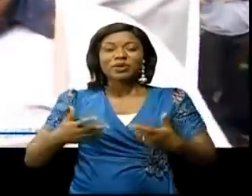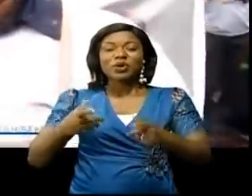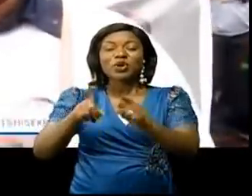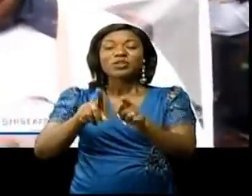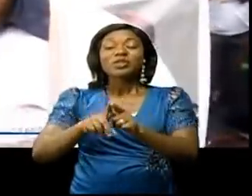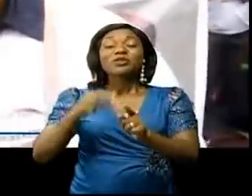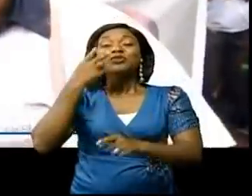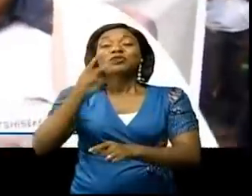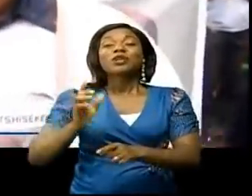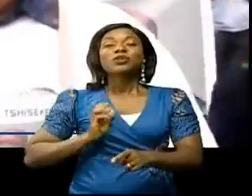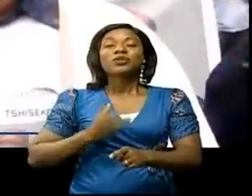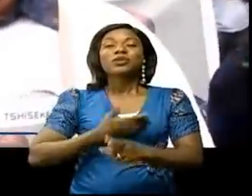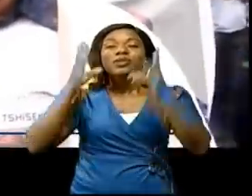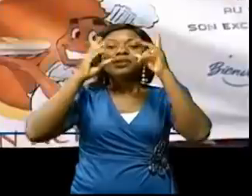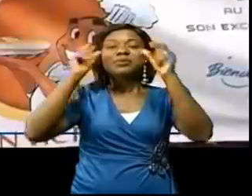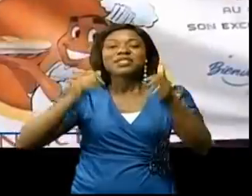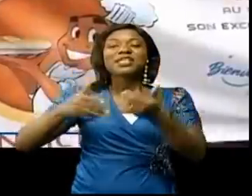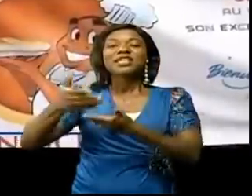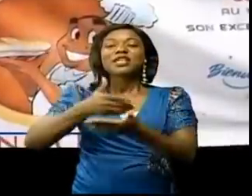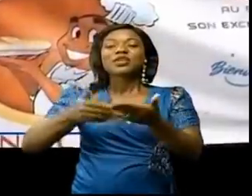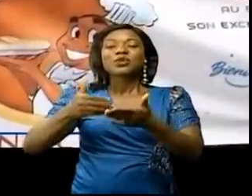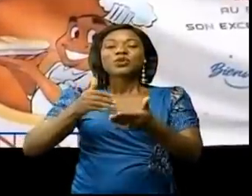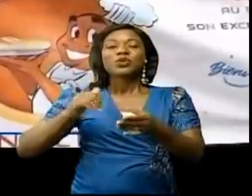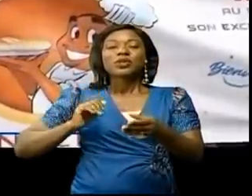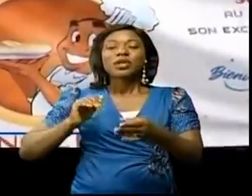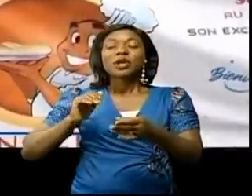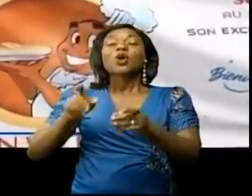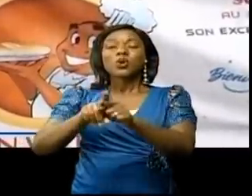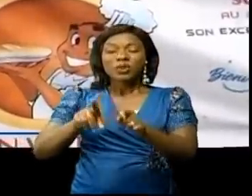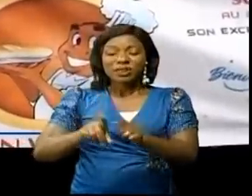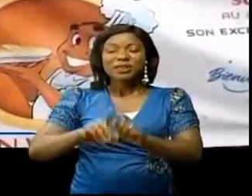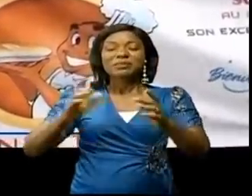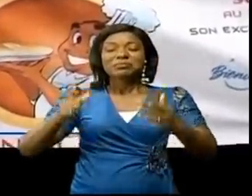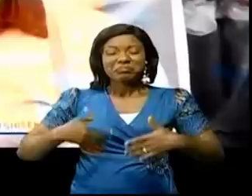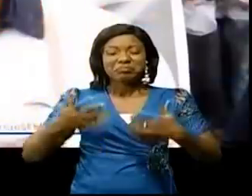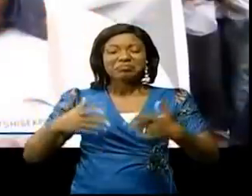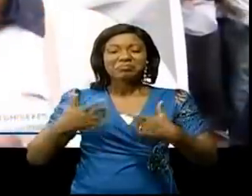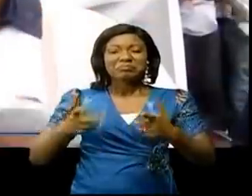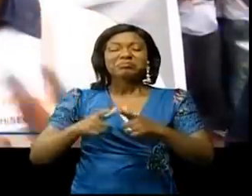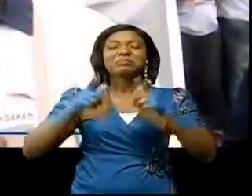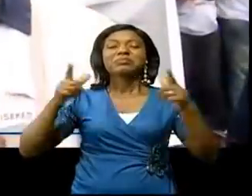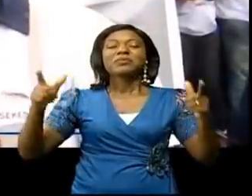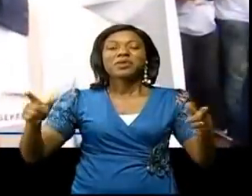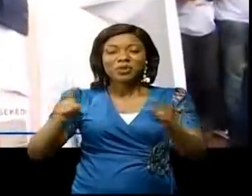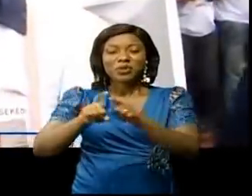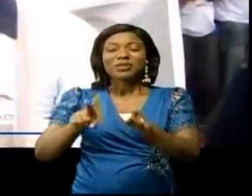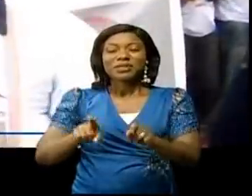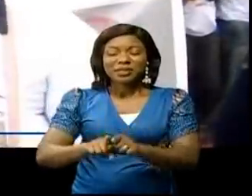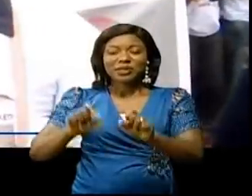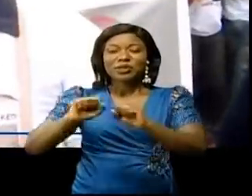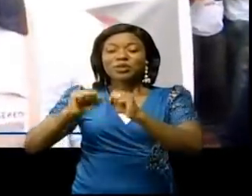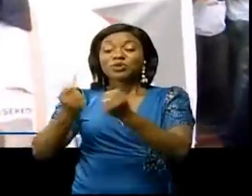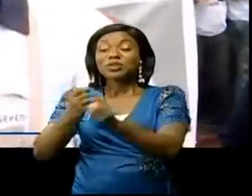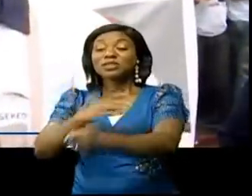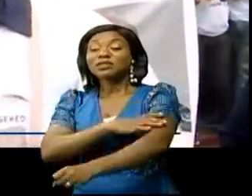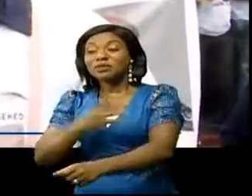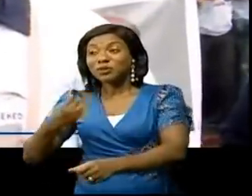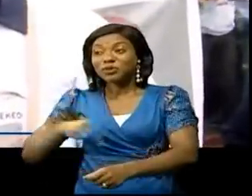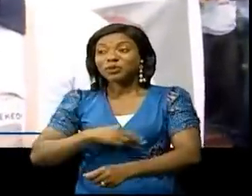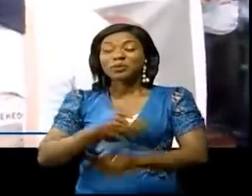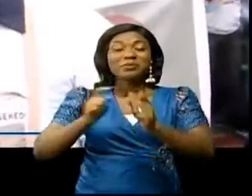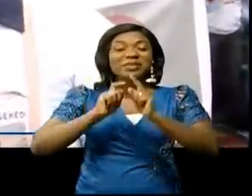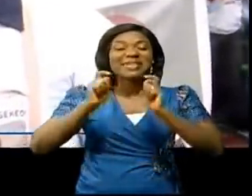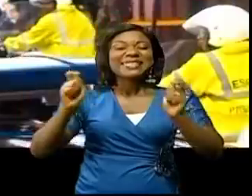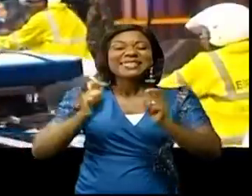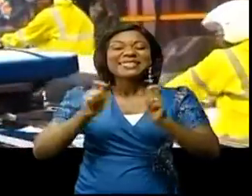président de la République. Pour moi, suis vraiment très content, depuis tout le monde, depuis la société, nous sommes vraiment très contents de recevoir notre